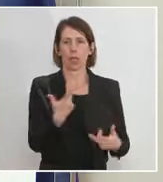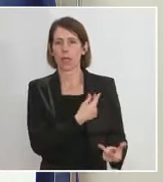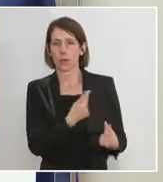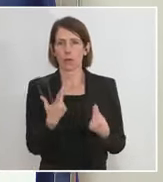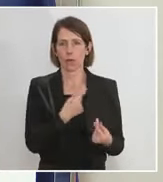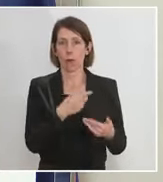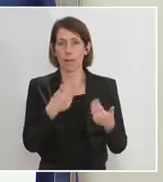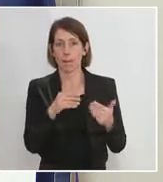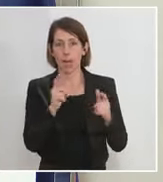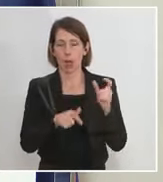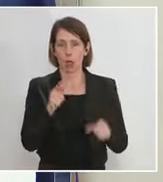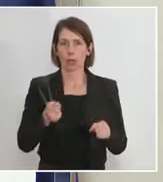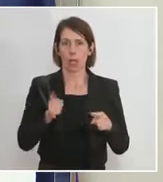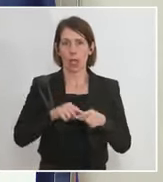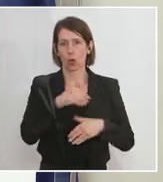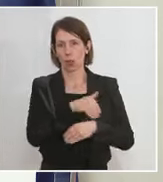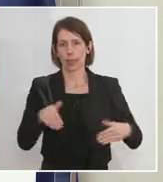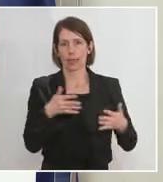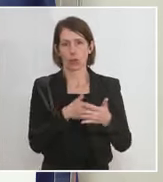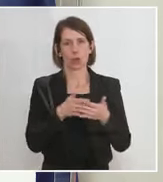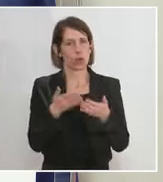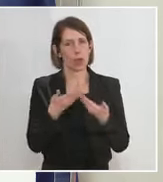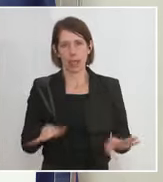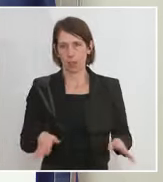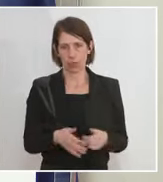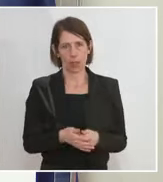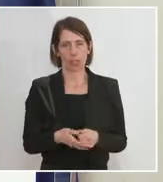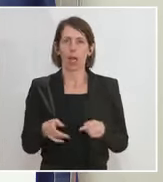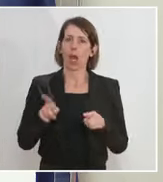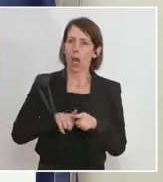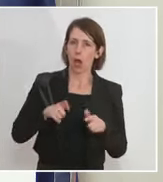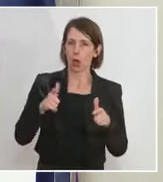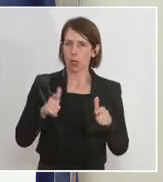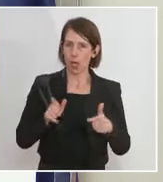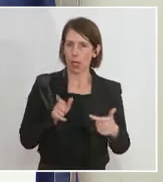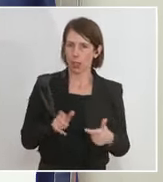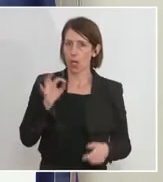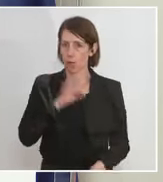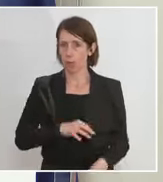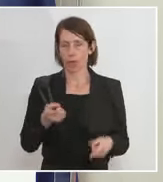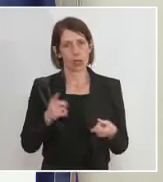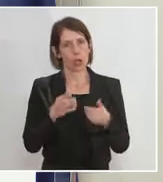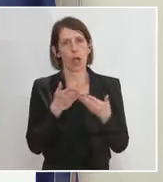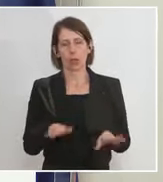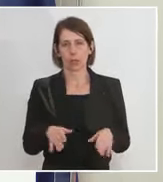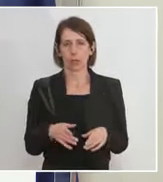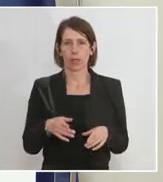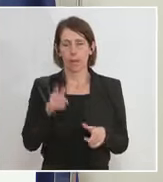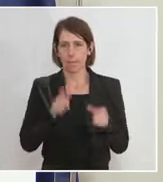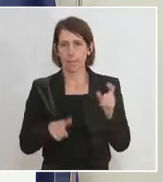Grenzkontrollen wieder wegfallen, auch die Quarantäneverpflichtungen wieder wegfallen und die Menschen sich wieder so frei